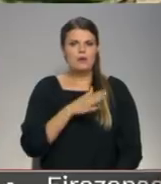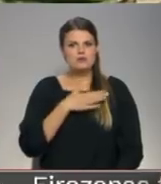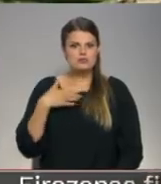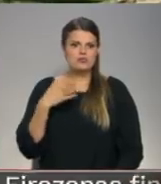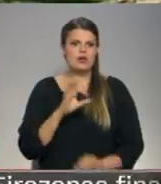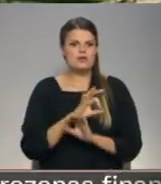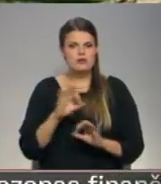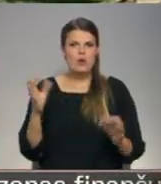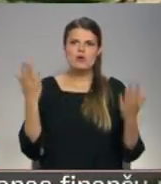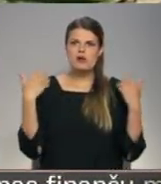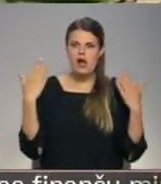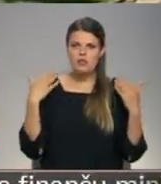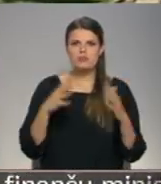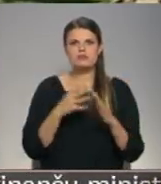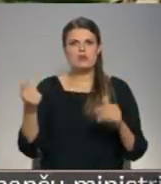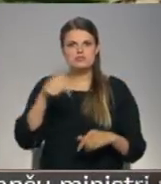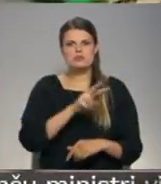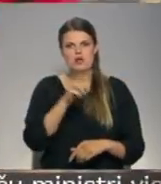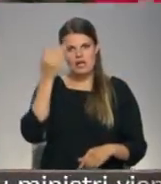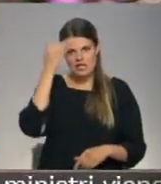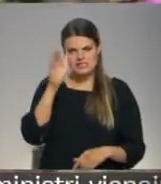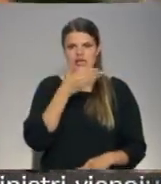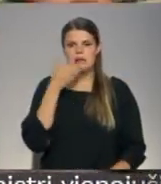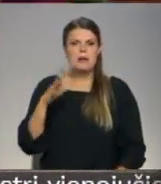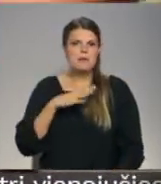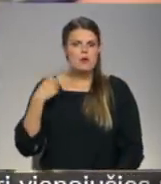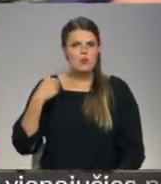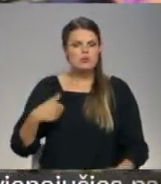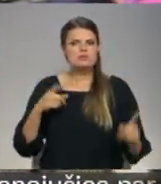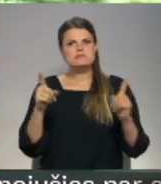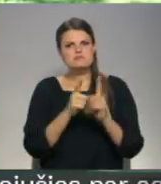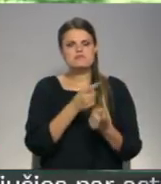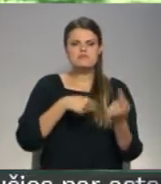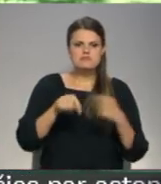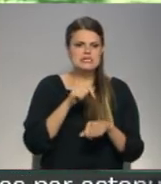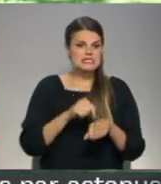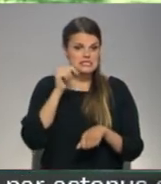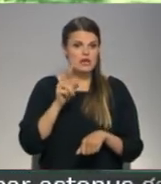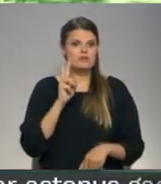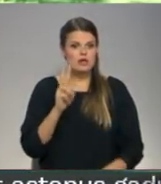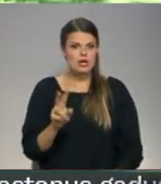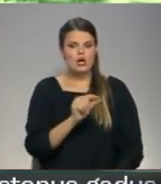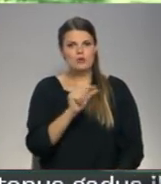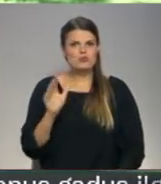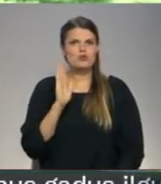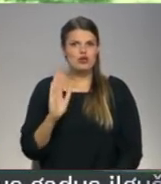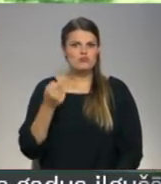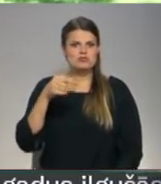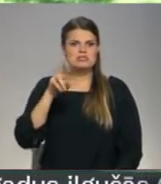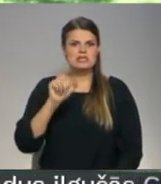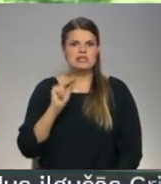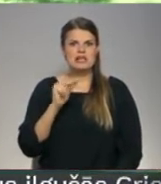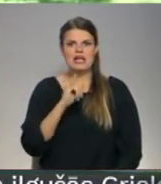čilojām, daudz bija atbraukuši, kas nebija bijuši kuldīgās, satikās. Sajūtām, ka tūlīt tranzīts nāks uz skatūs,